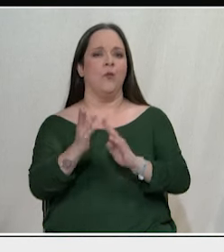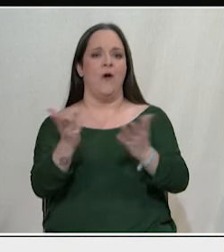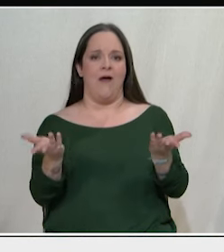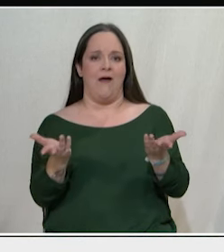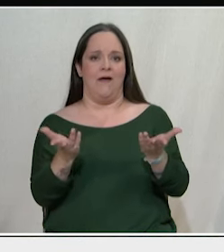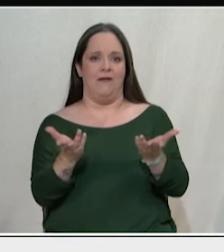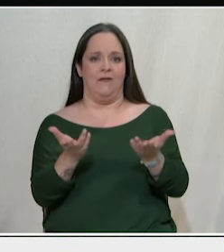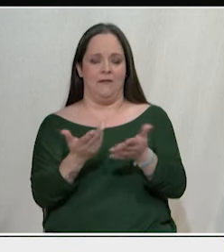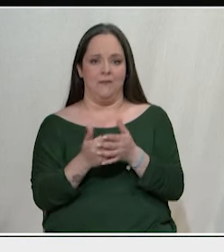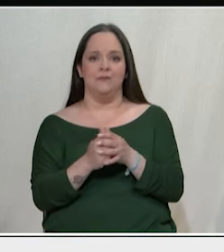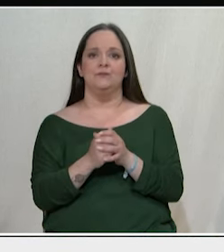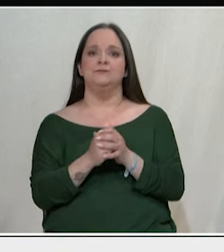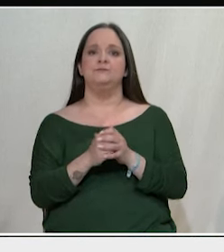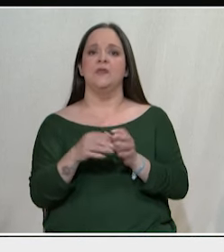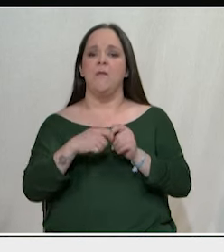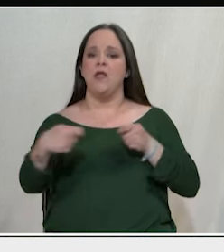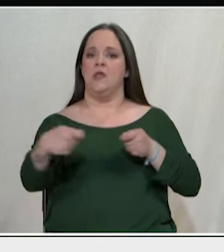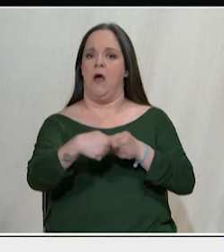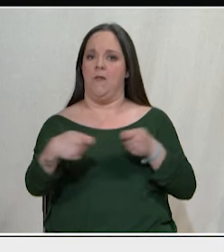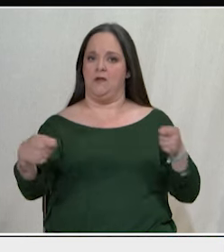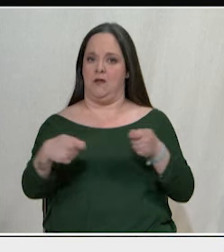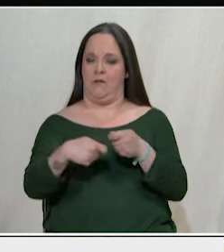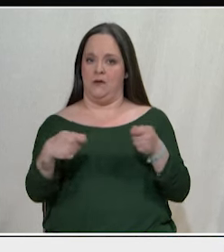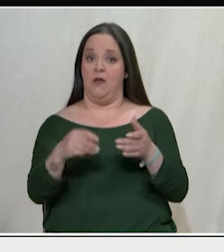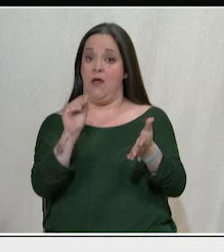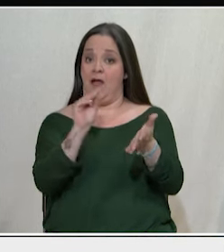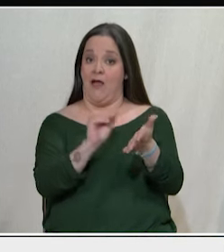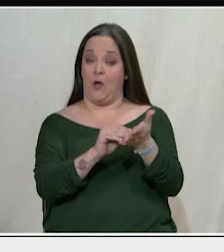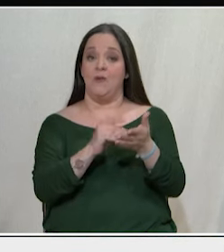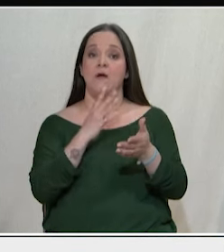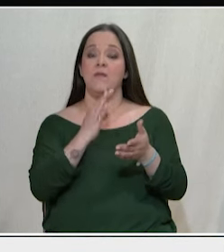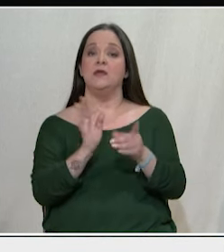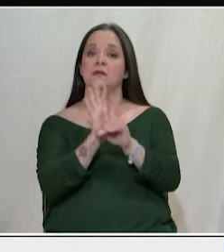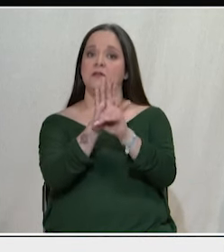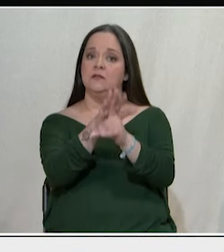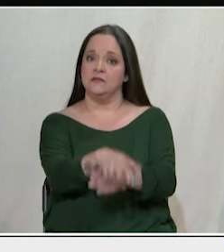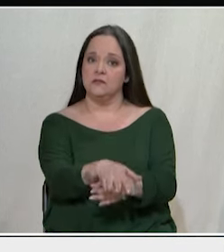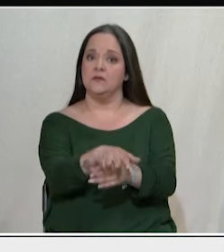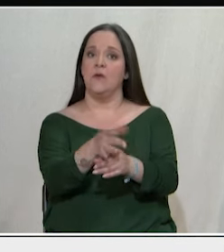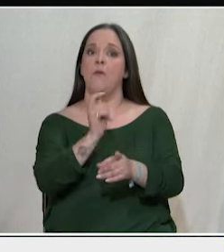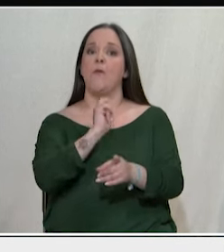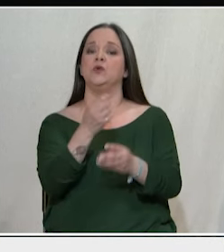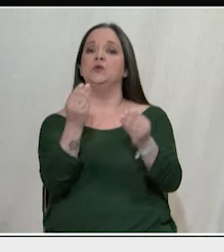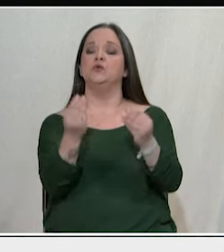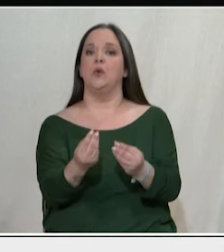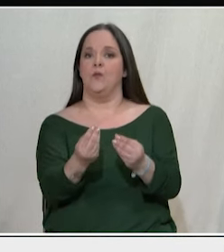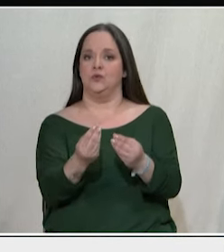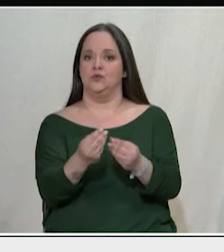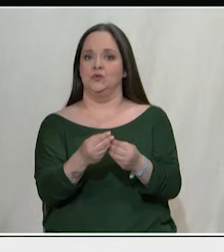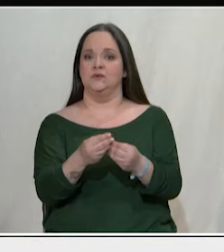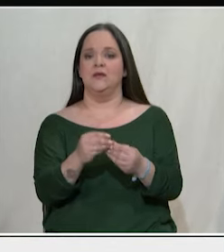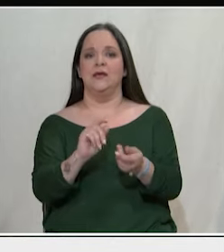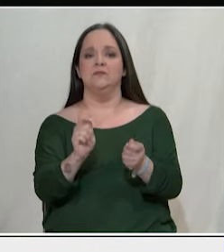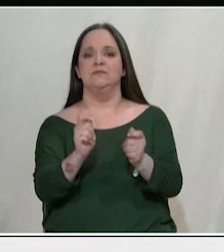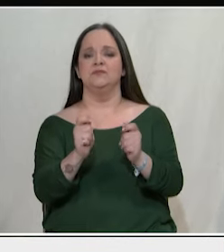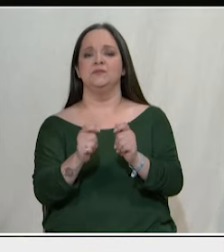τα πανωτάντε εργατικά μέτρα. Και ακόμα μία καταστολή και μία πολιτική σύψη που διαμορφούν να το πει όλο και πιο ζωφερό.